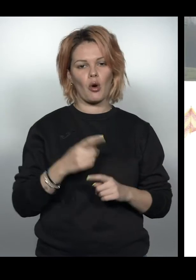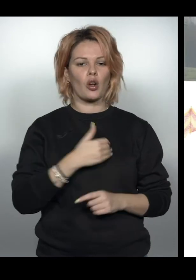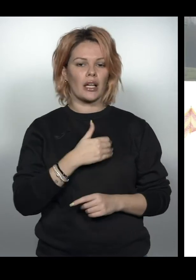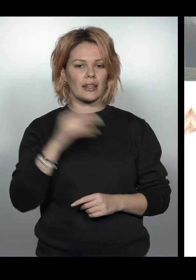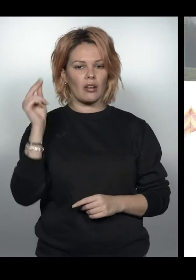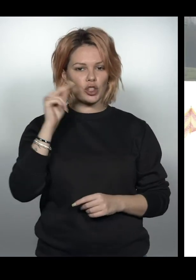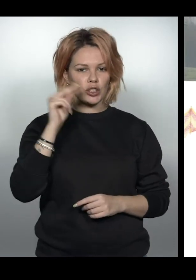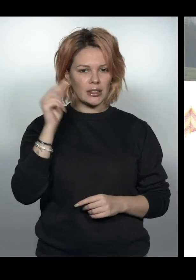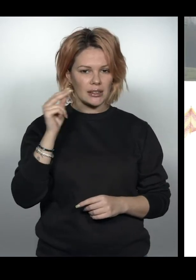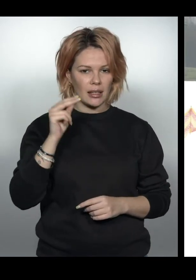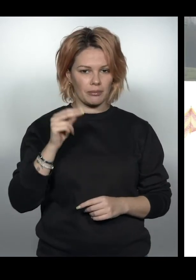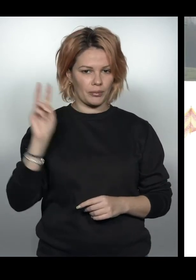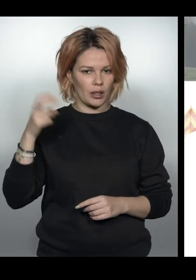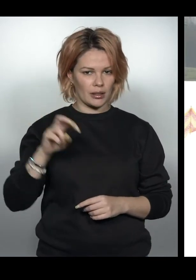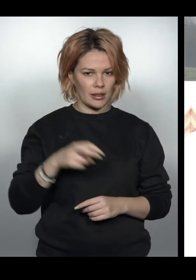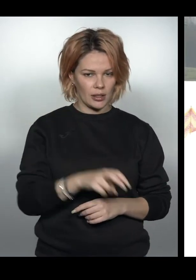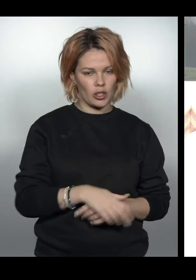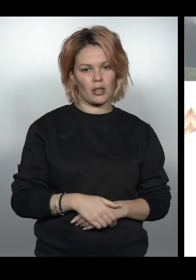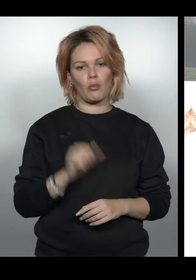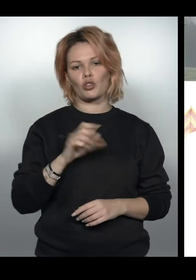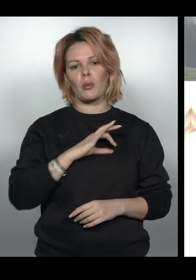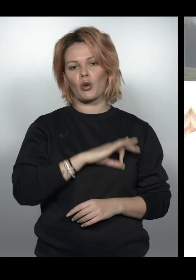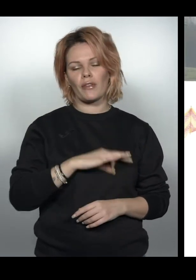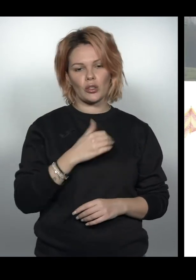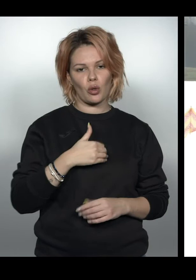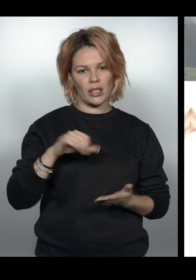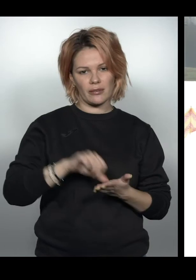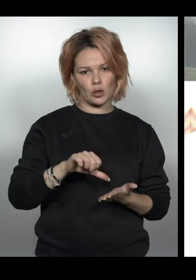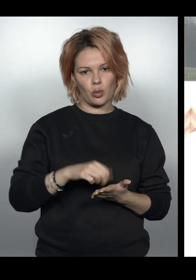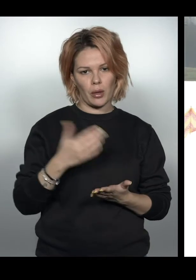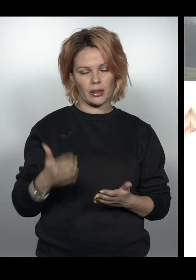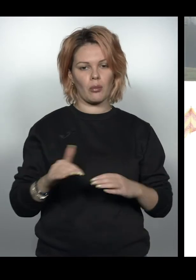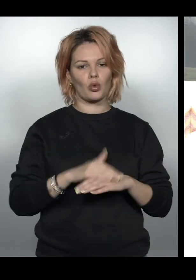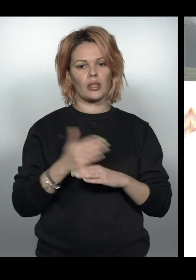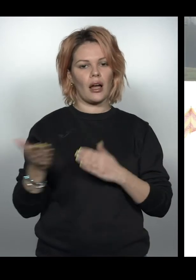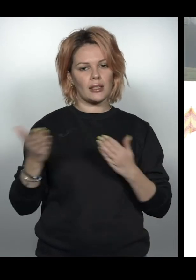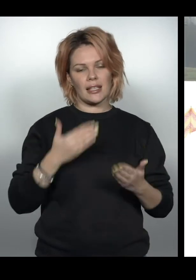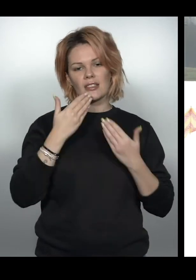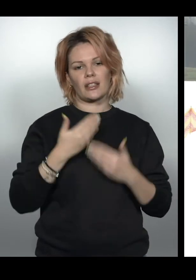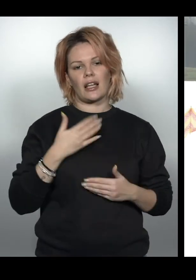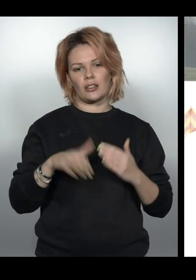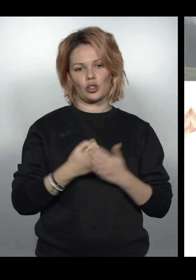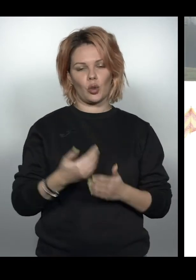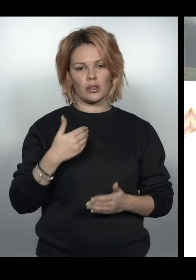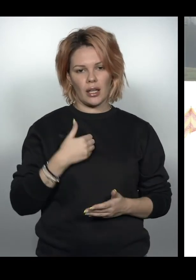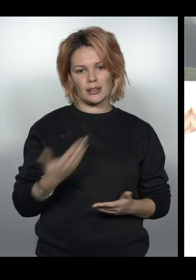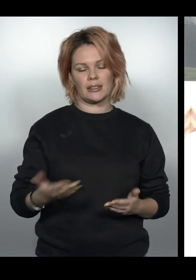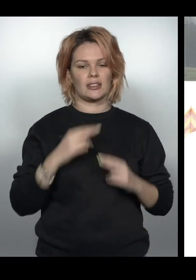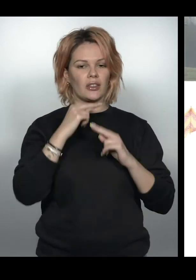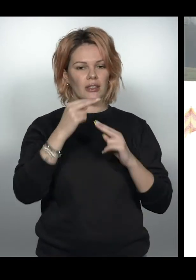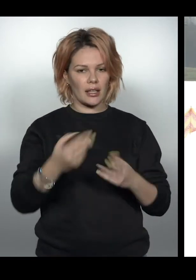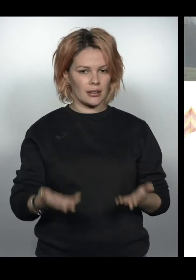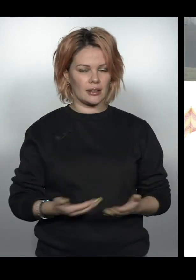або хочуть навчитися кататися на гірських лижах, може, професійно хочуть виступати. Будь ласка, звертайтеся до нас,